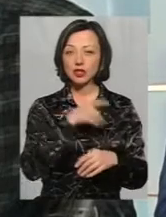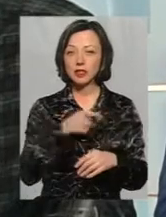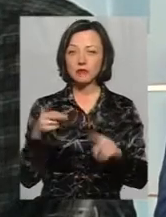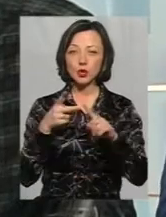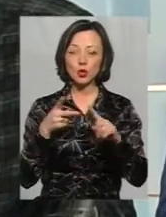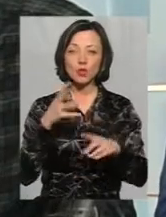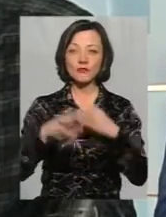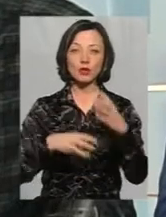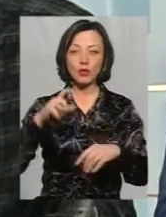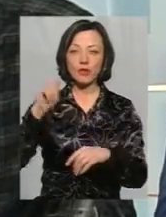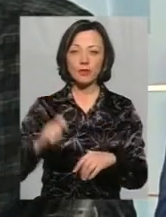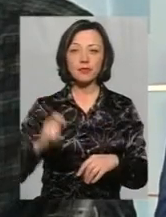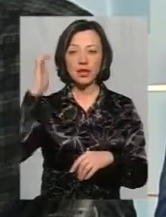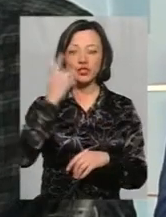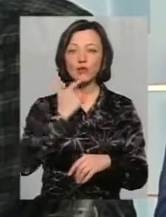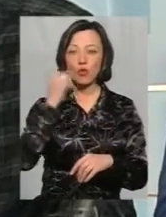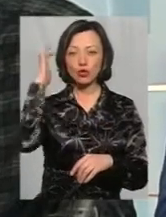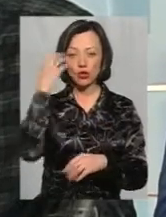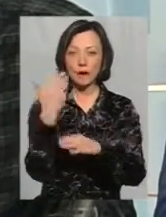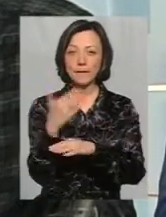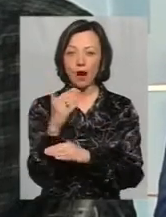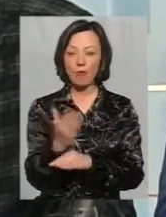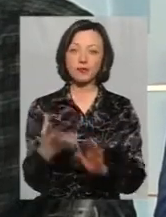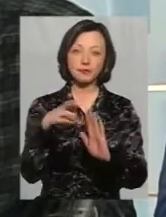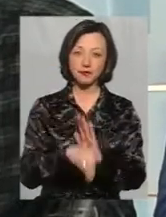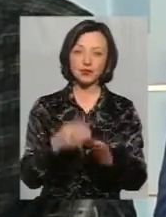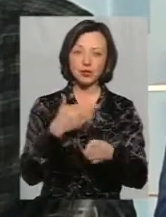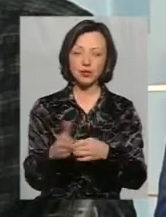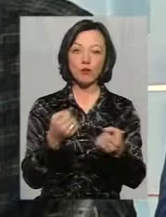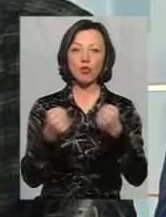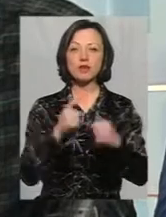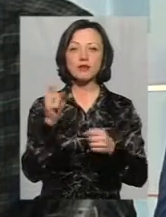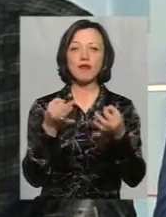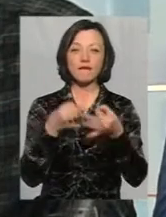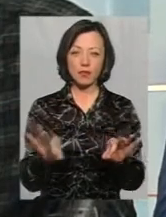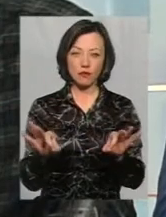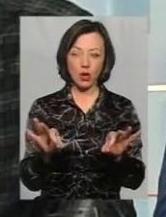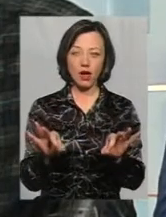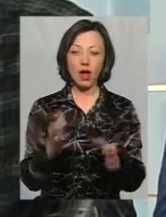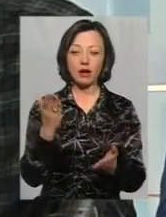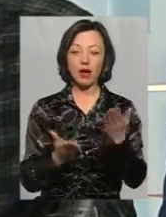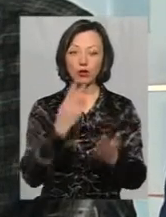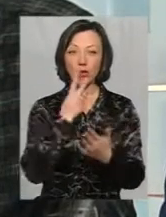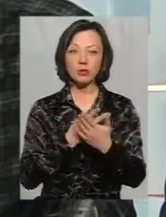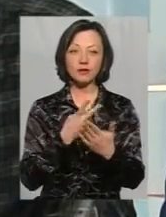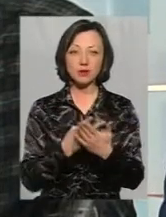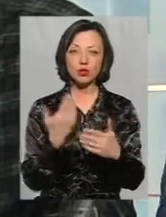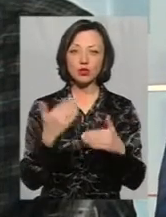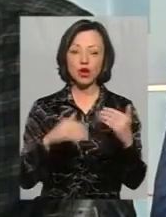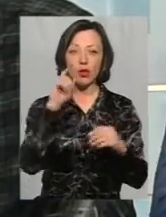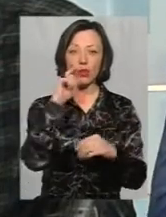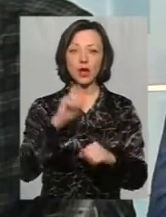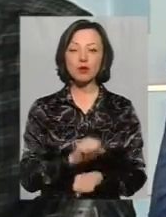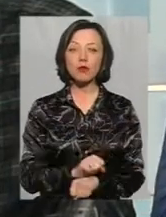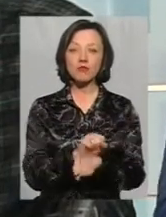світової війни червоно-чорний прапор стає невід'ємною частиною борців за визволення. І якщо взяти вже українсько